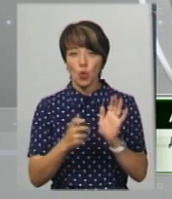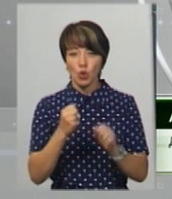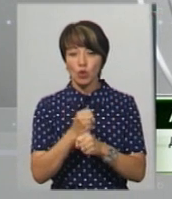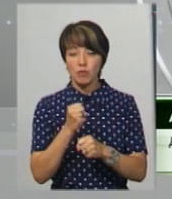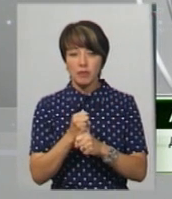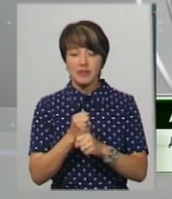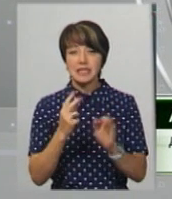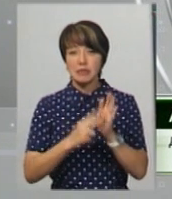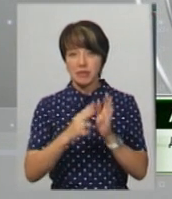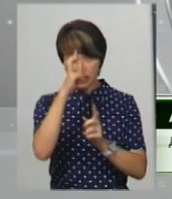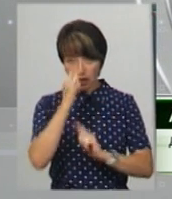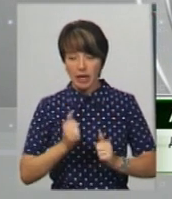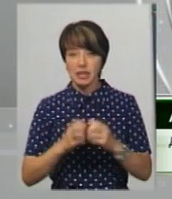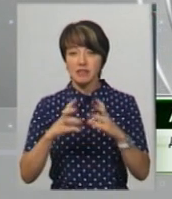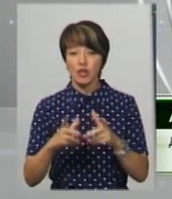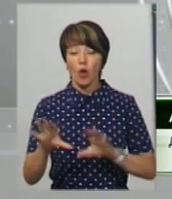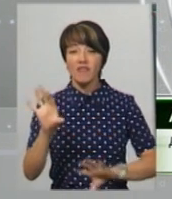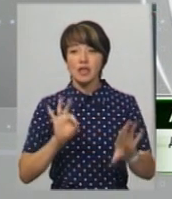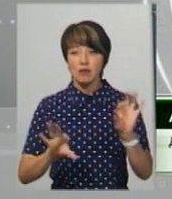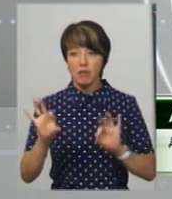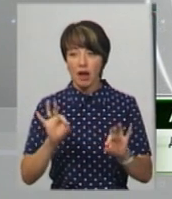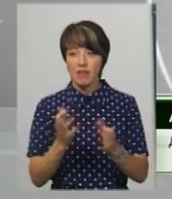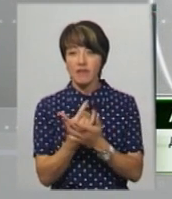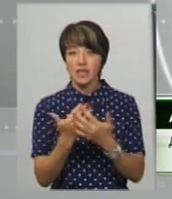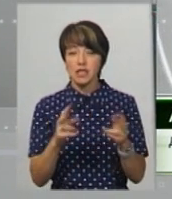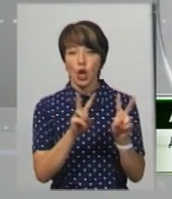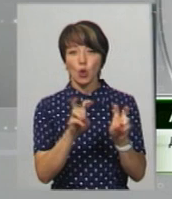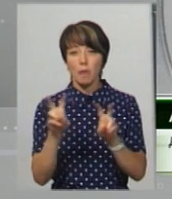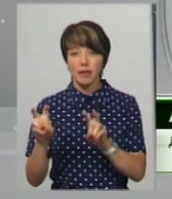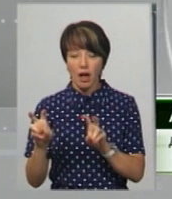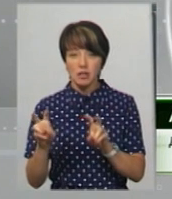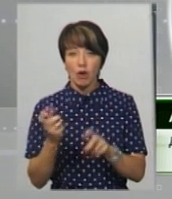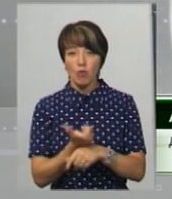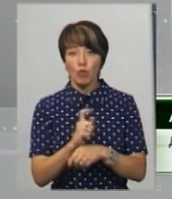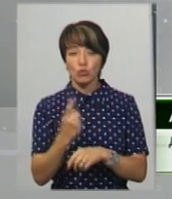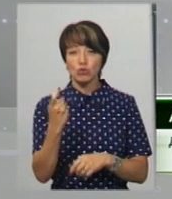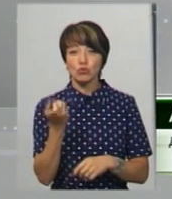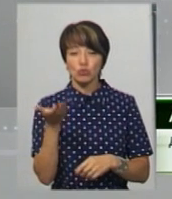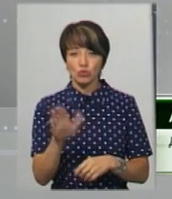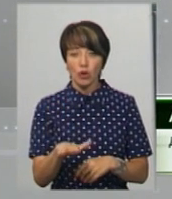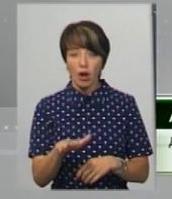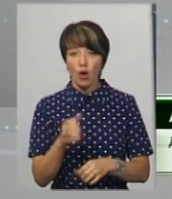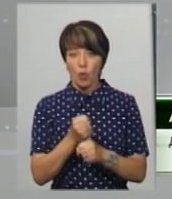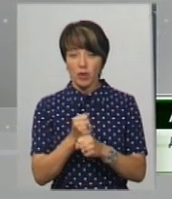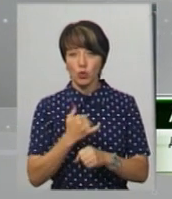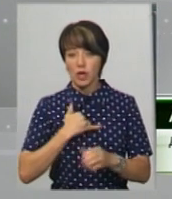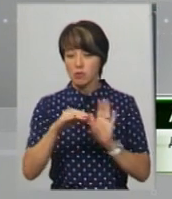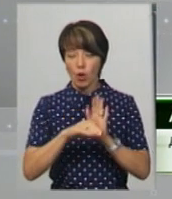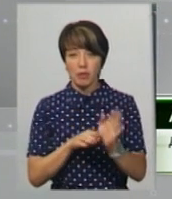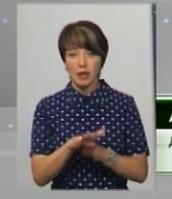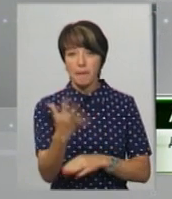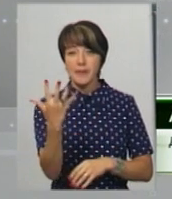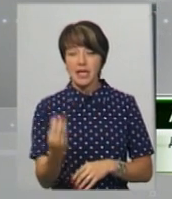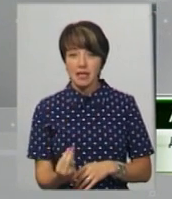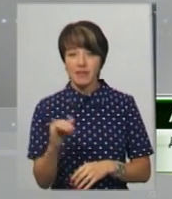з 70 країн світу, і ми відібрали у різних номінаціях понад 100 робіт. У нас програма буде насичена п'ять